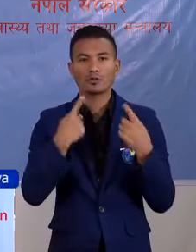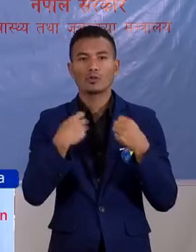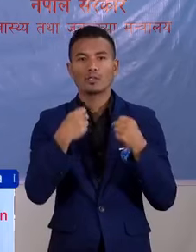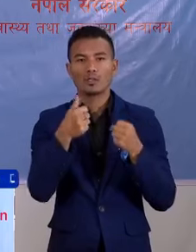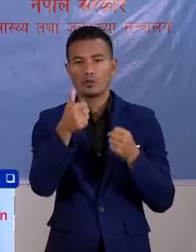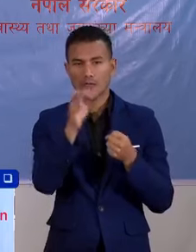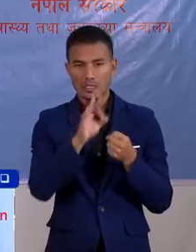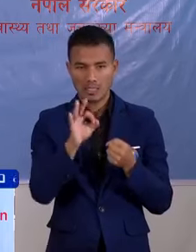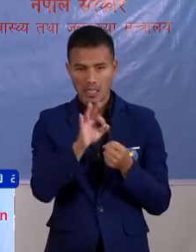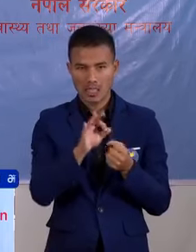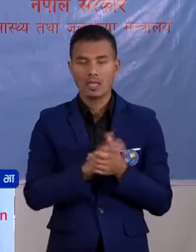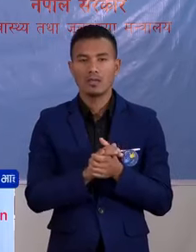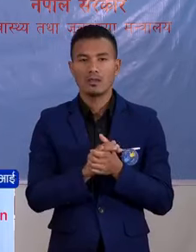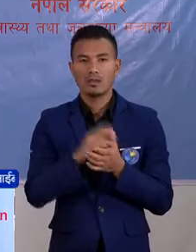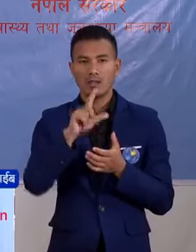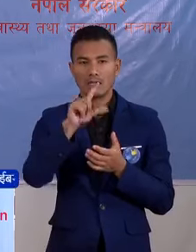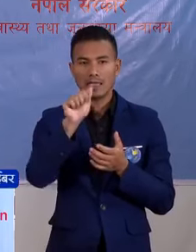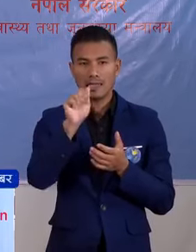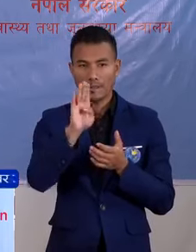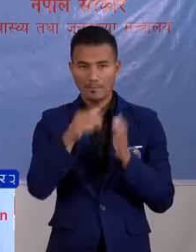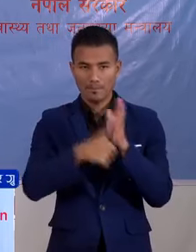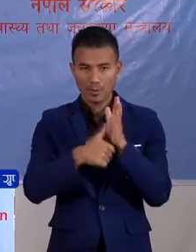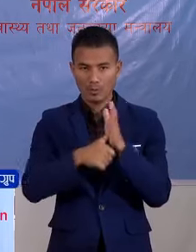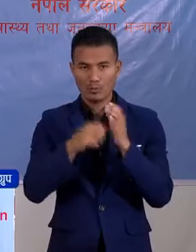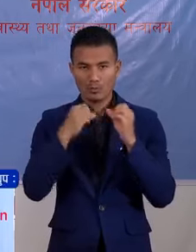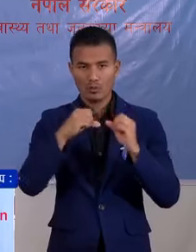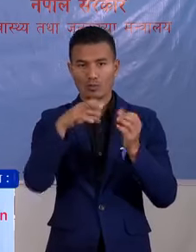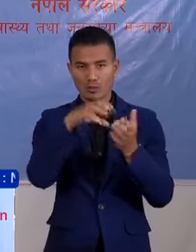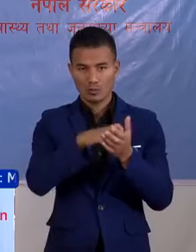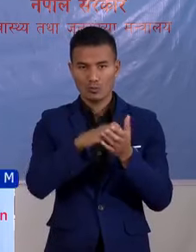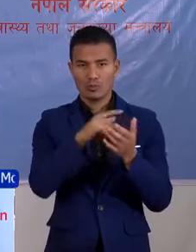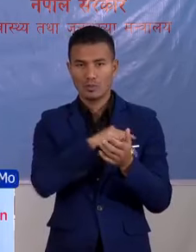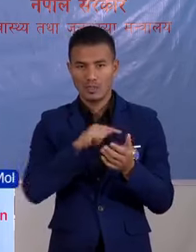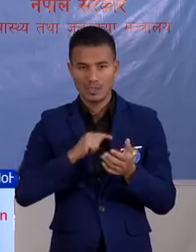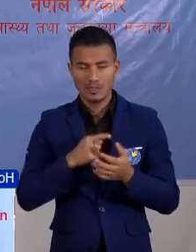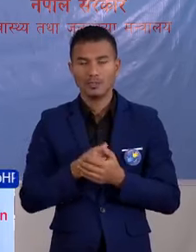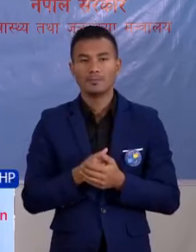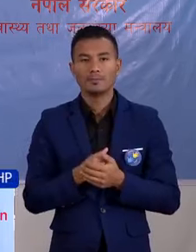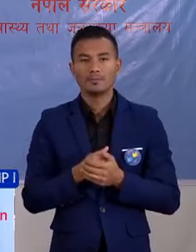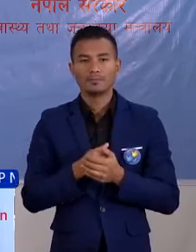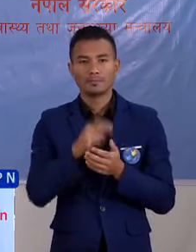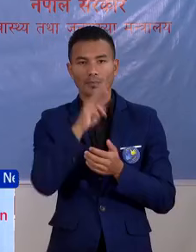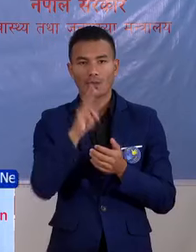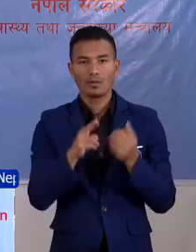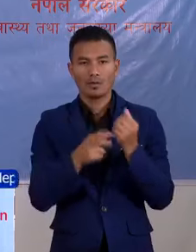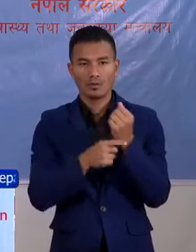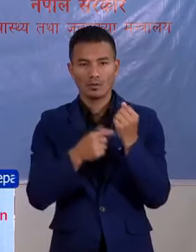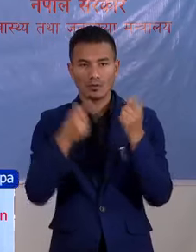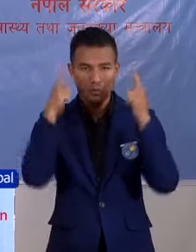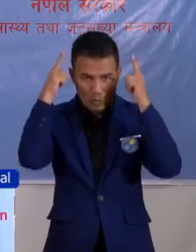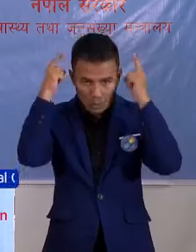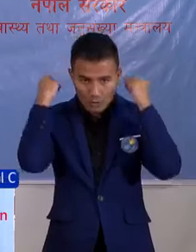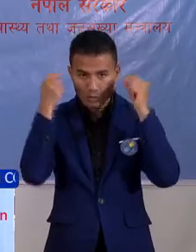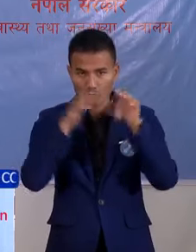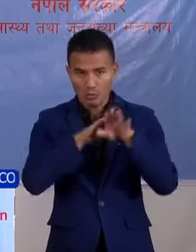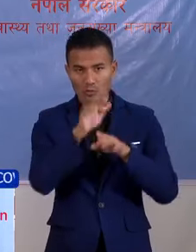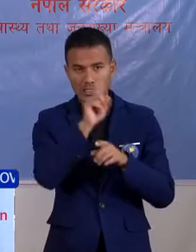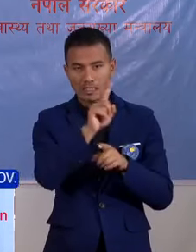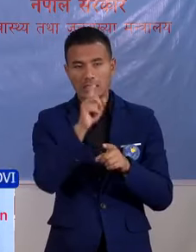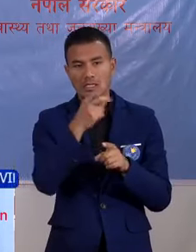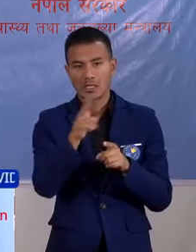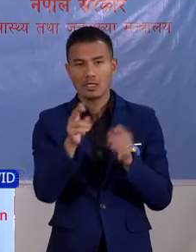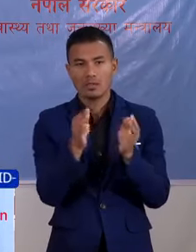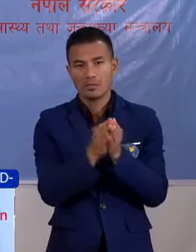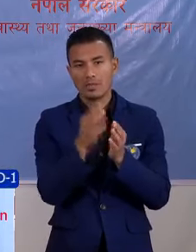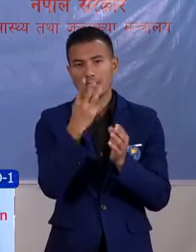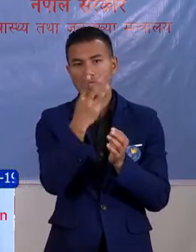अधिकरित ल्याब प्रयोक साला को कर्मचारी पारामेडिक्स वा नर्स एक एक जाना गरी